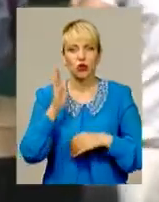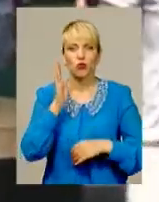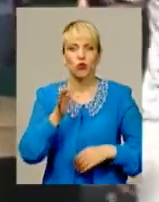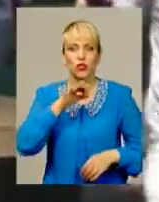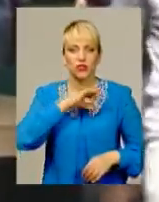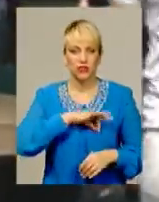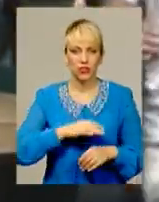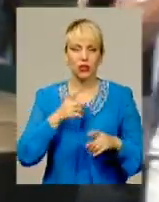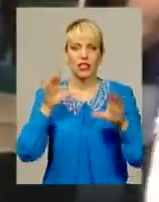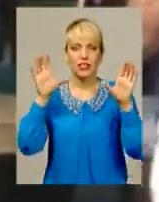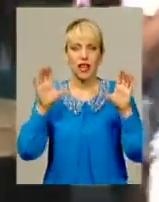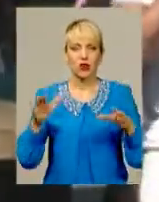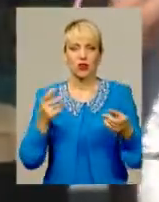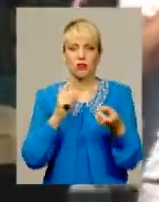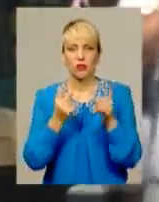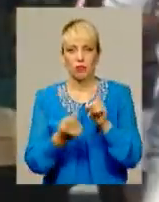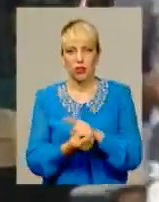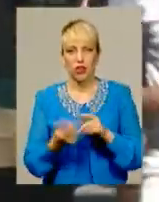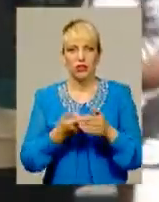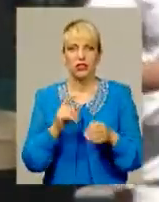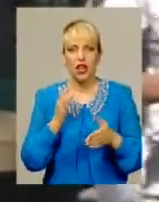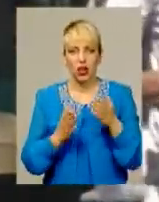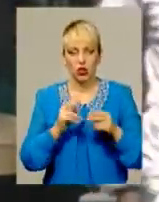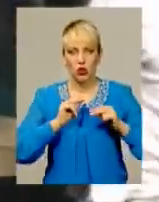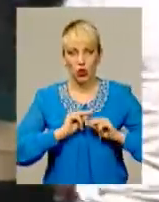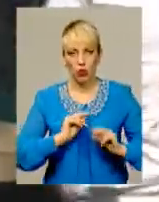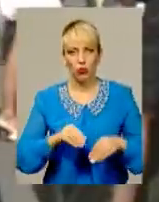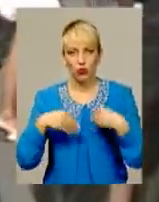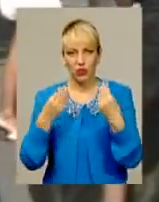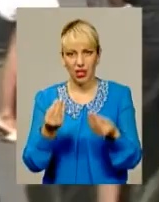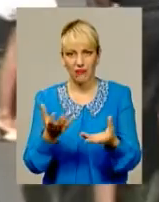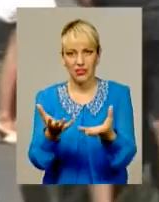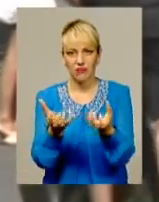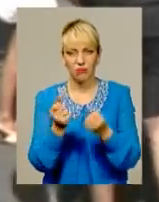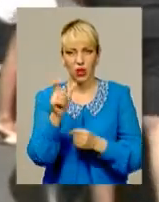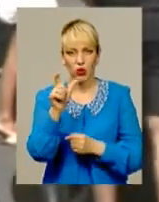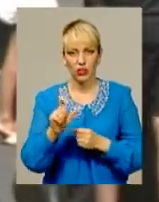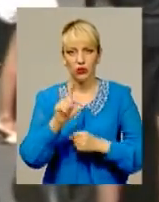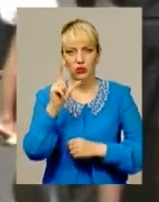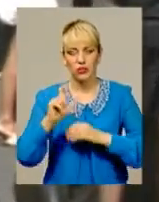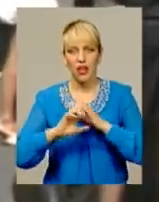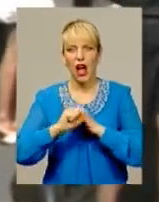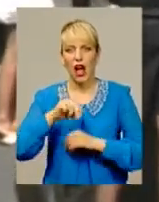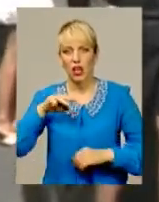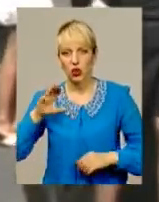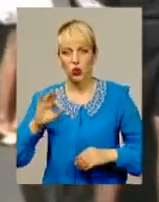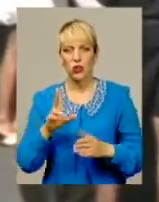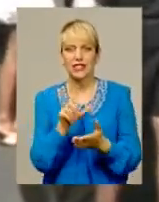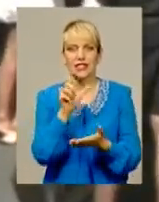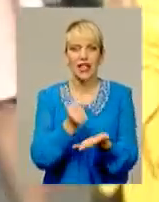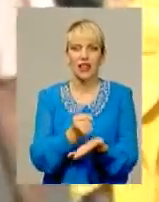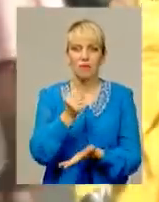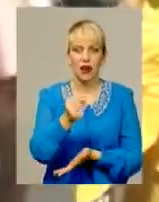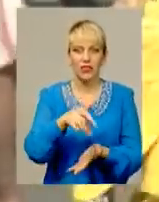змінив правила гри, а саме вирішив, якщо роботодавець візьме учасника АТО на нове робоче місце за направленням служби зайнятості,